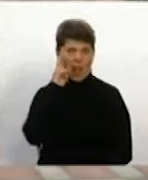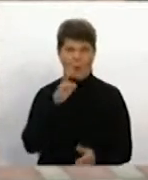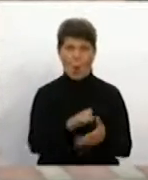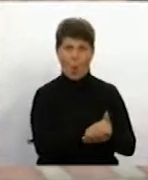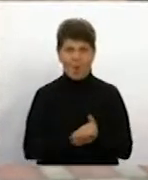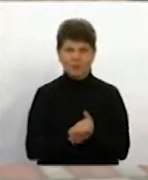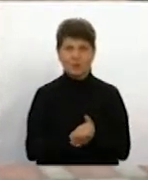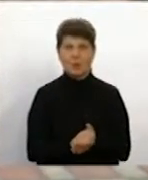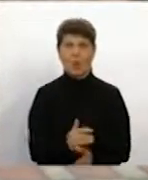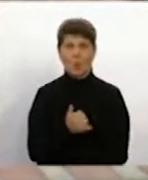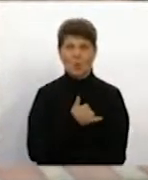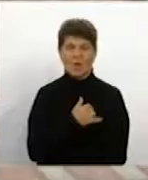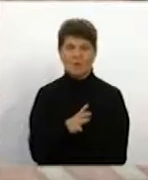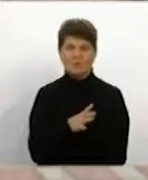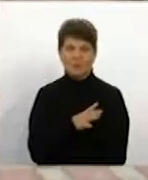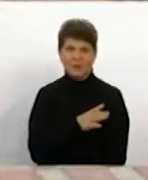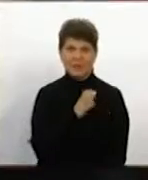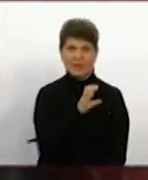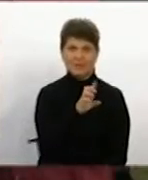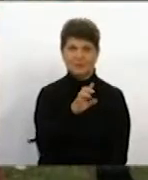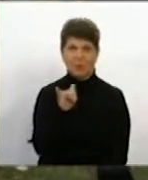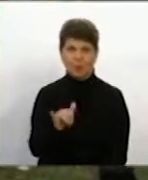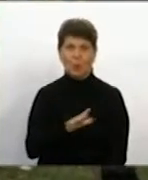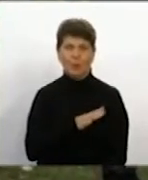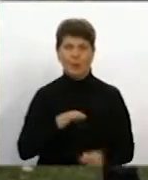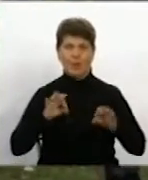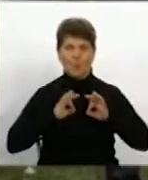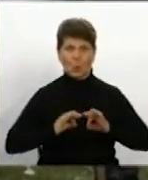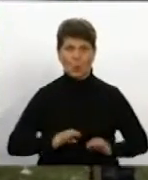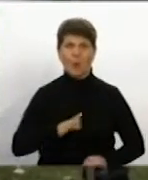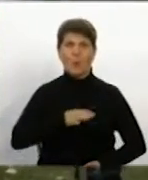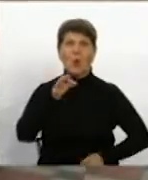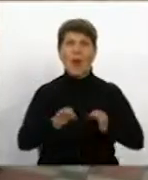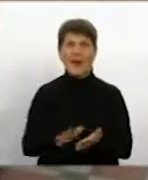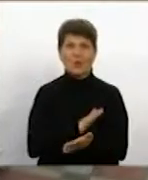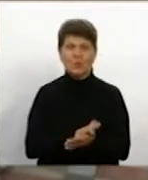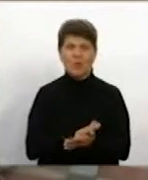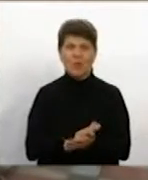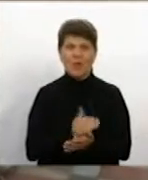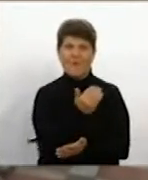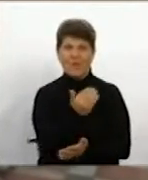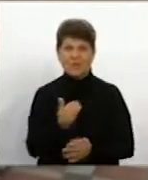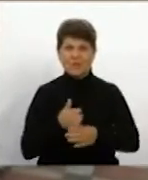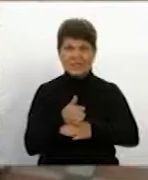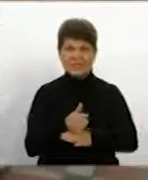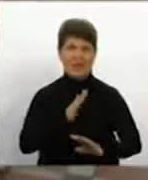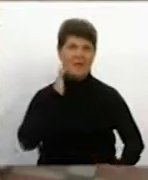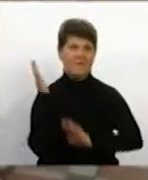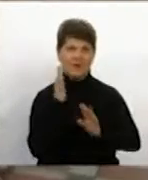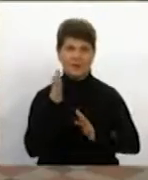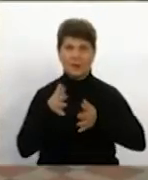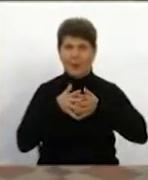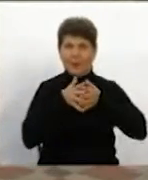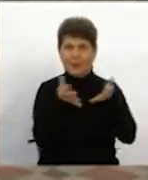СБУ, прокуратура і були екологи. Вони зайшли туди, вітер якраз подумав на них